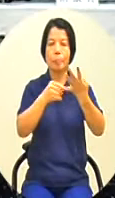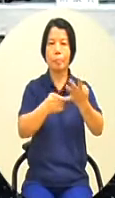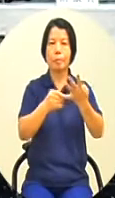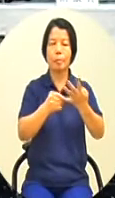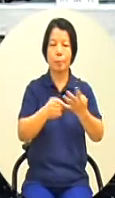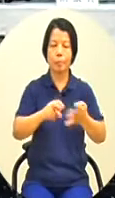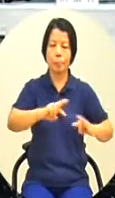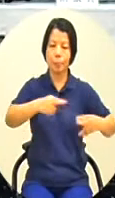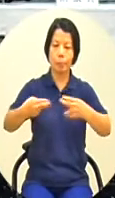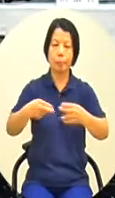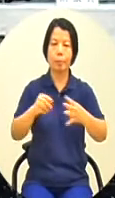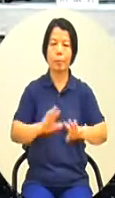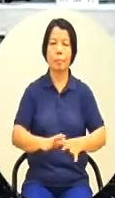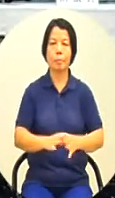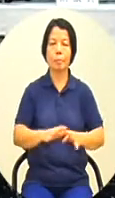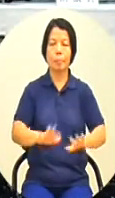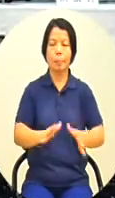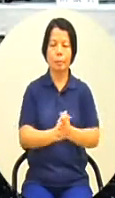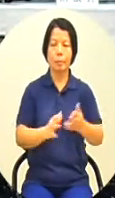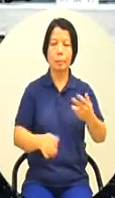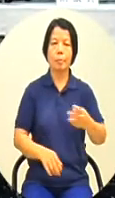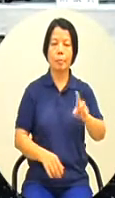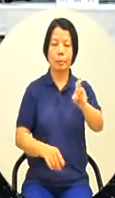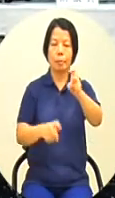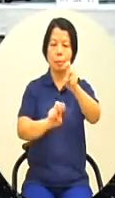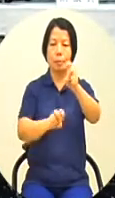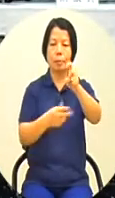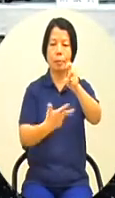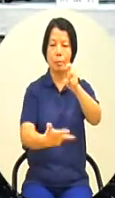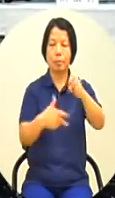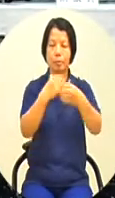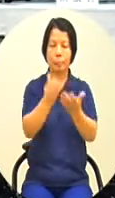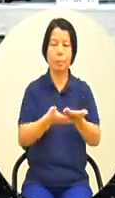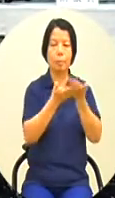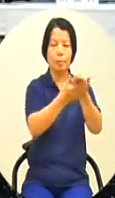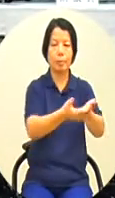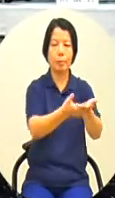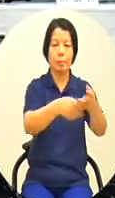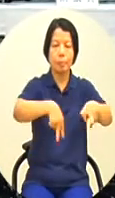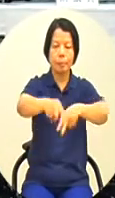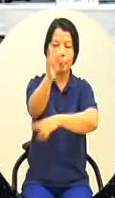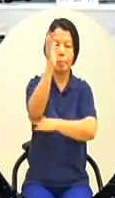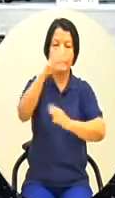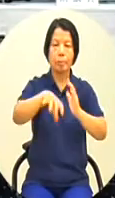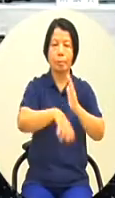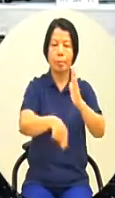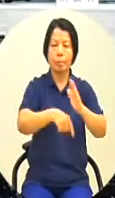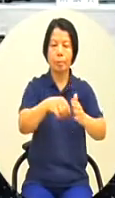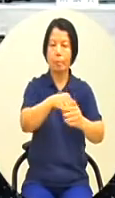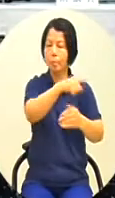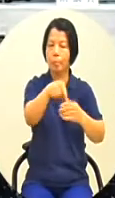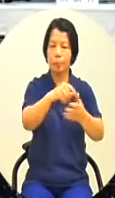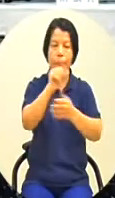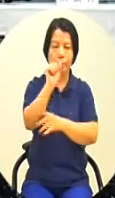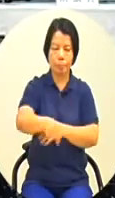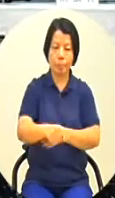在今年的10月27號業績行政院已經核定已經同一備查